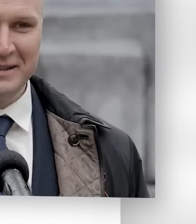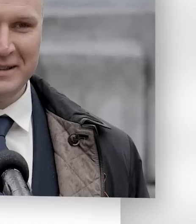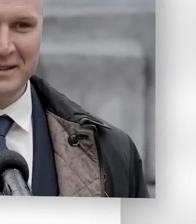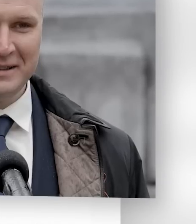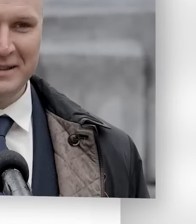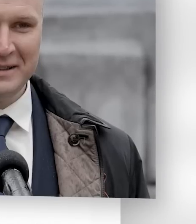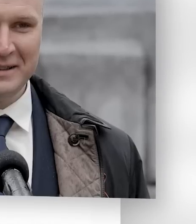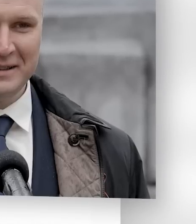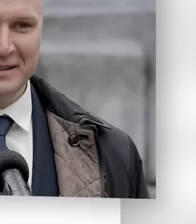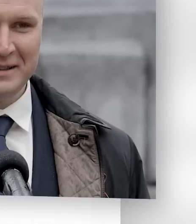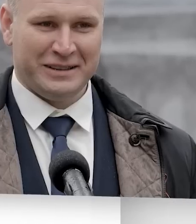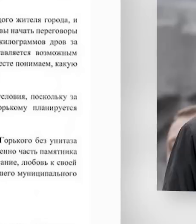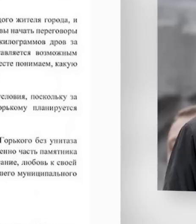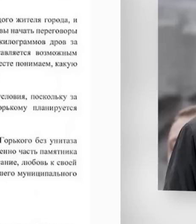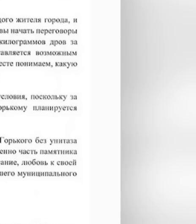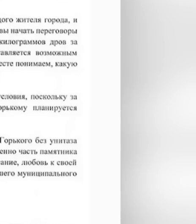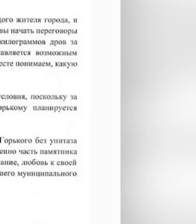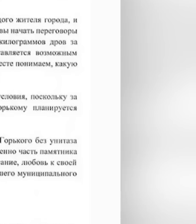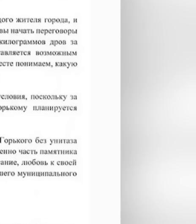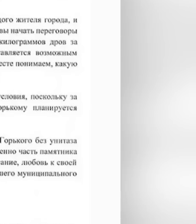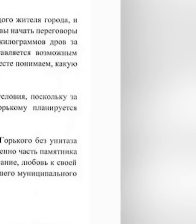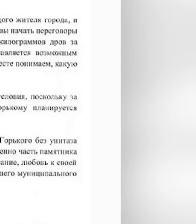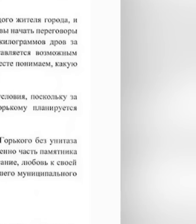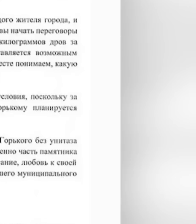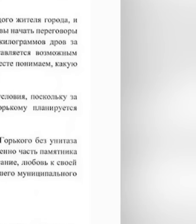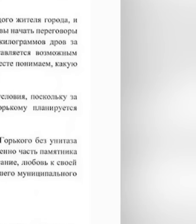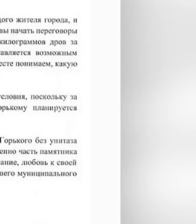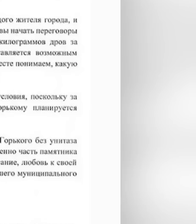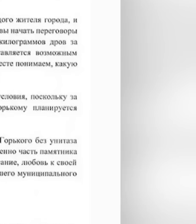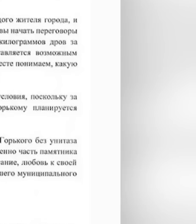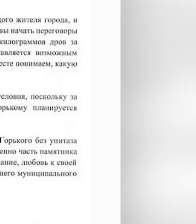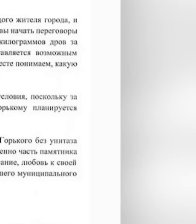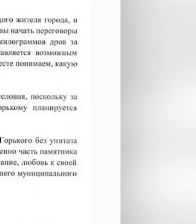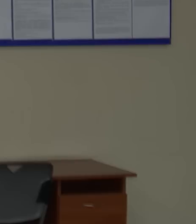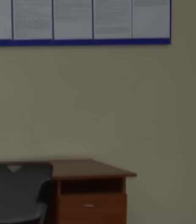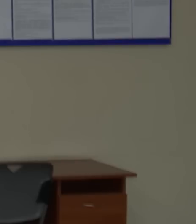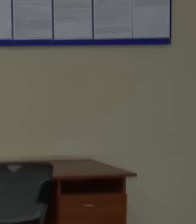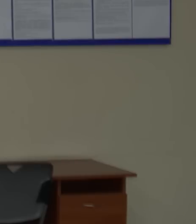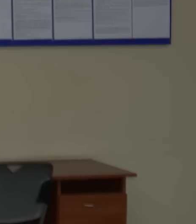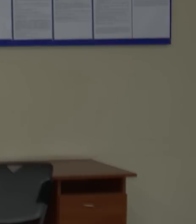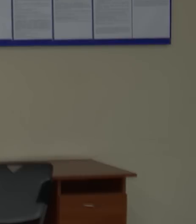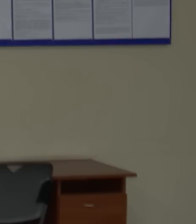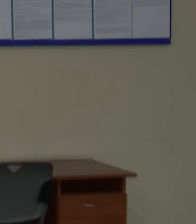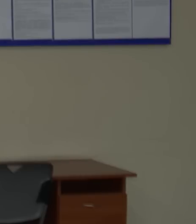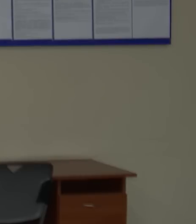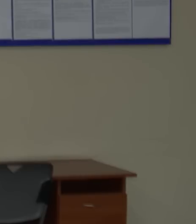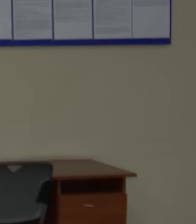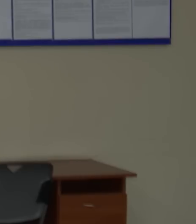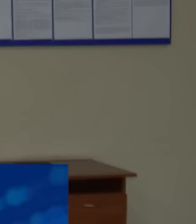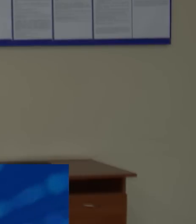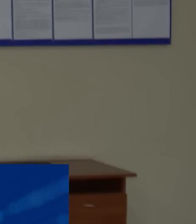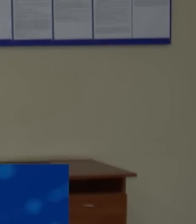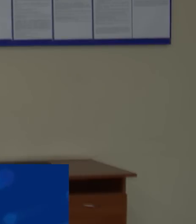старости робітничого селища, яким Кременки були зовсім нещодавно. Вони живуть в страшній